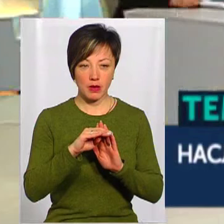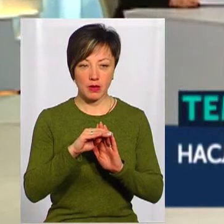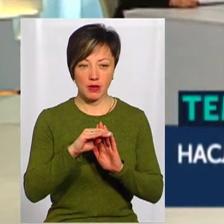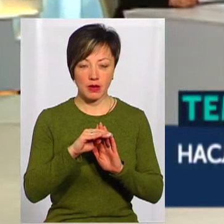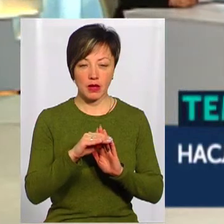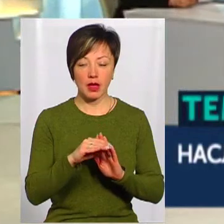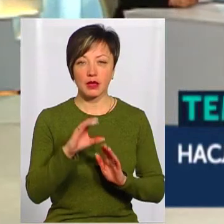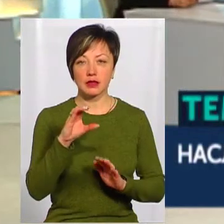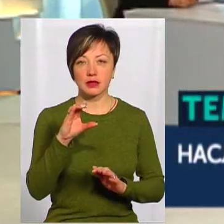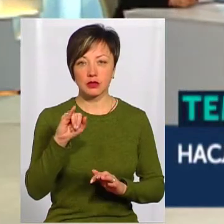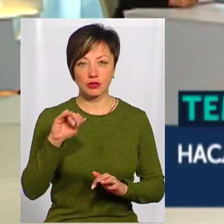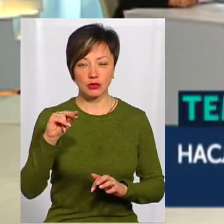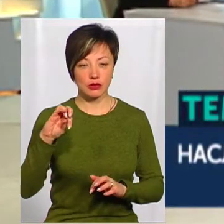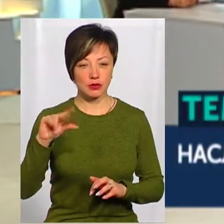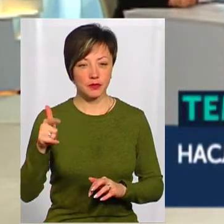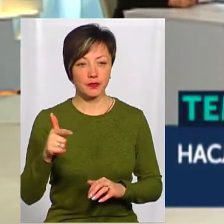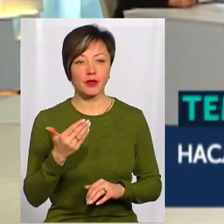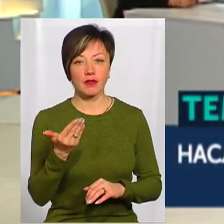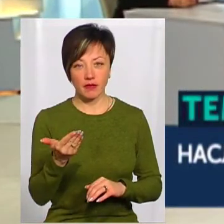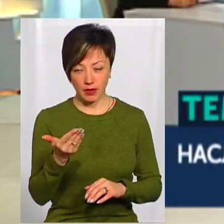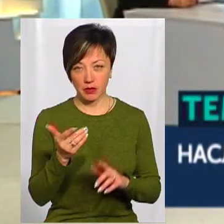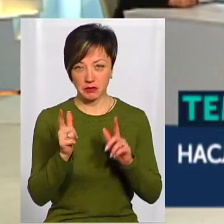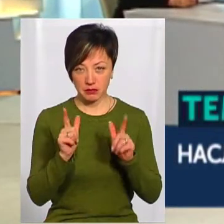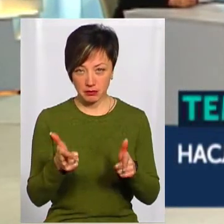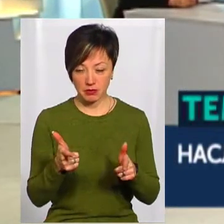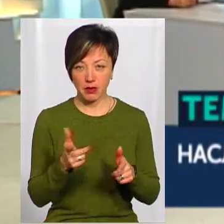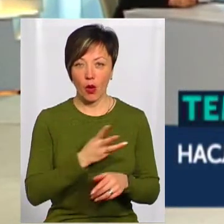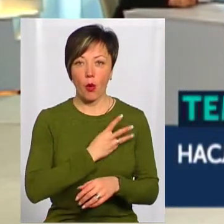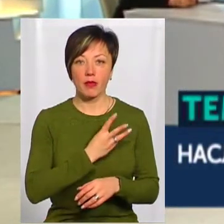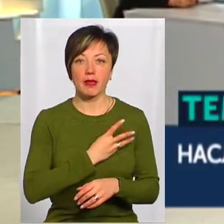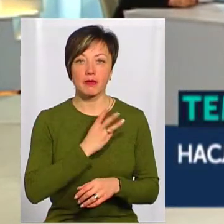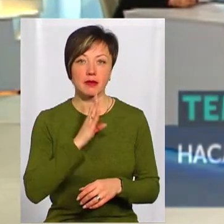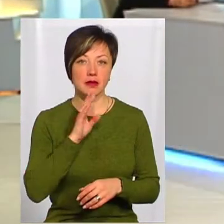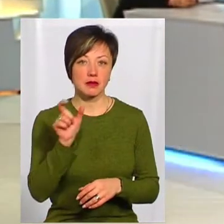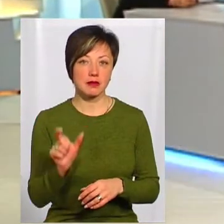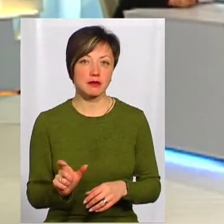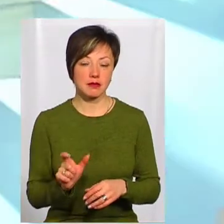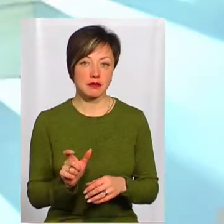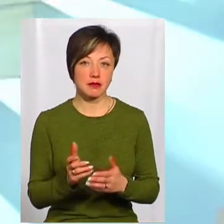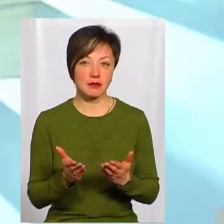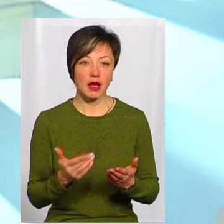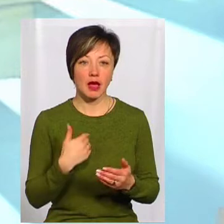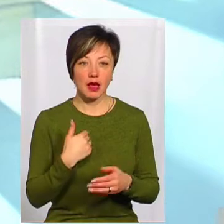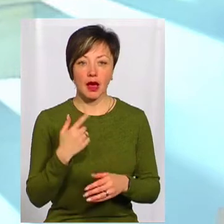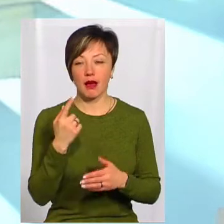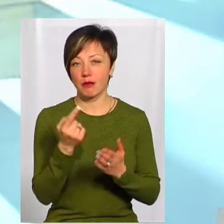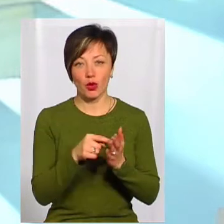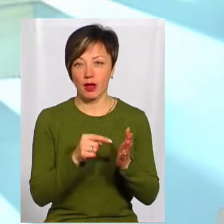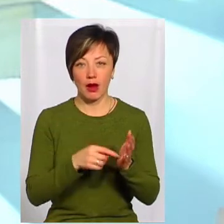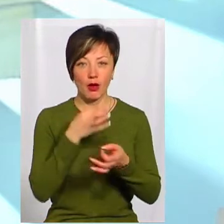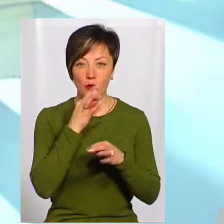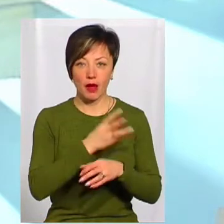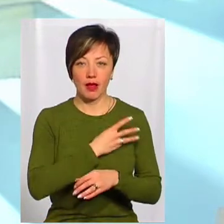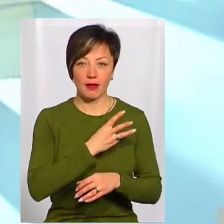січня. Ви поділяєте оптимізм, пані Ванди? Ні, я поділяю любий оптимізм, бо я за